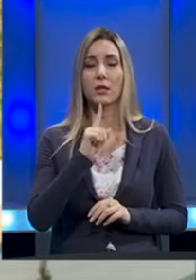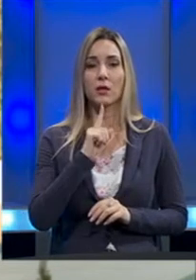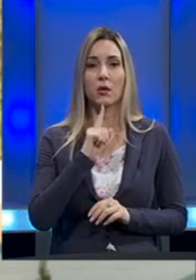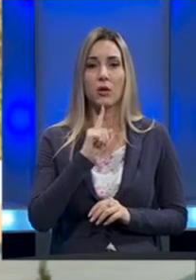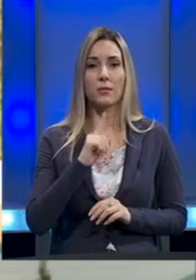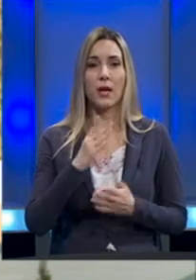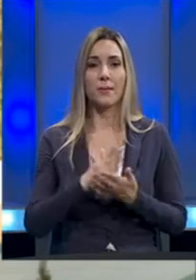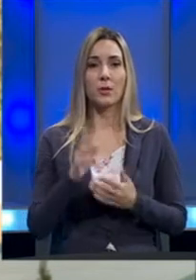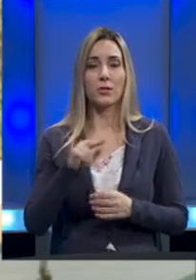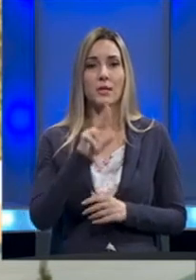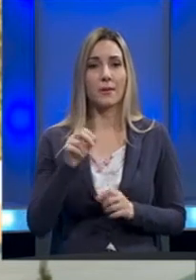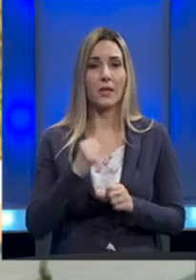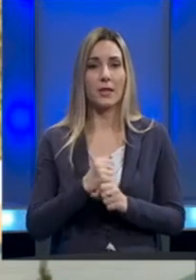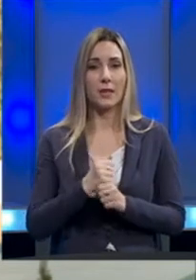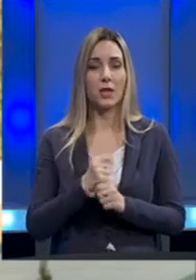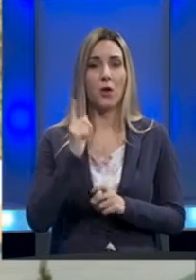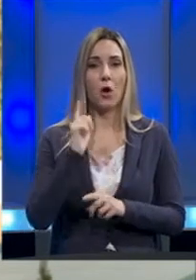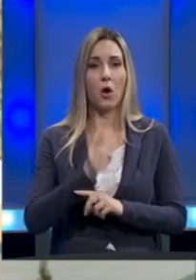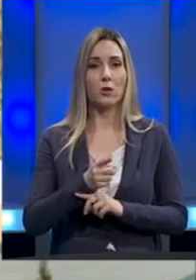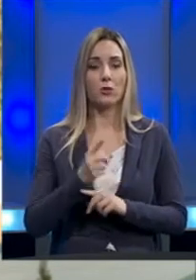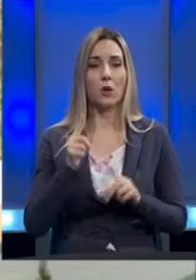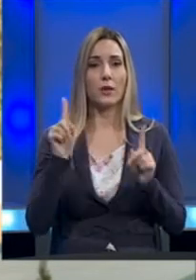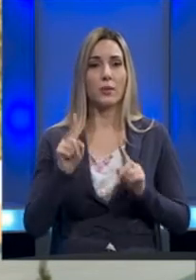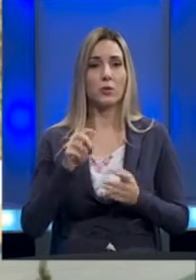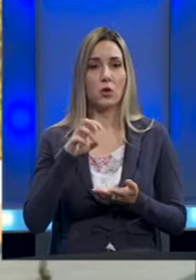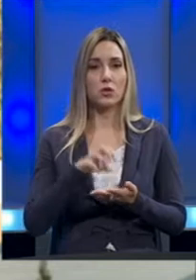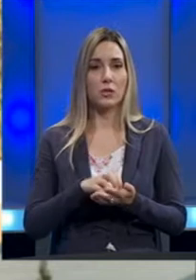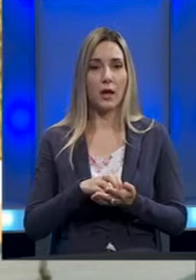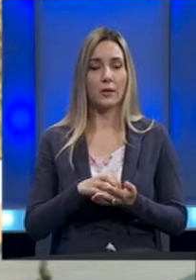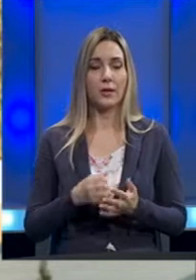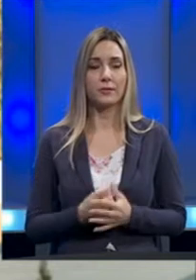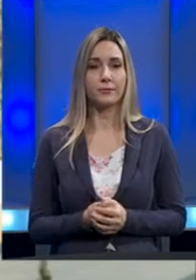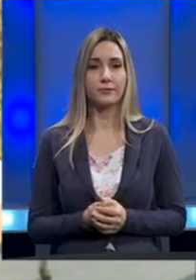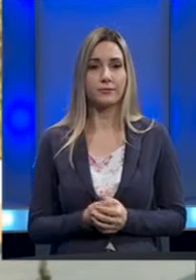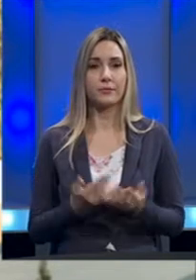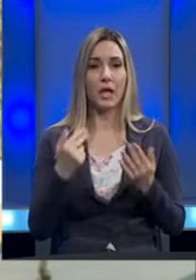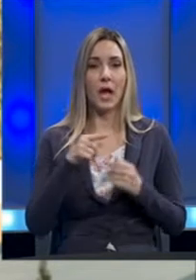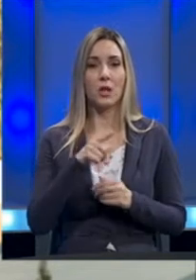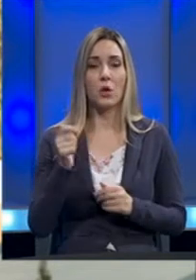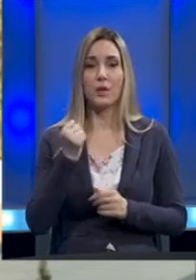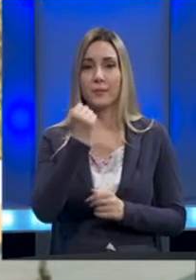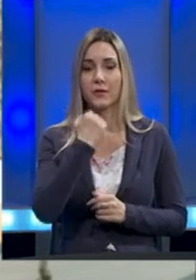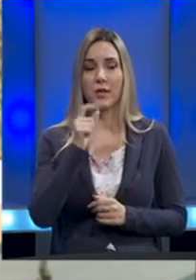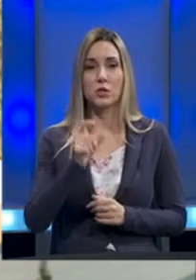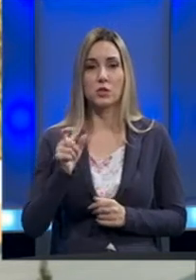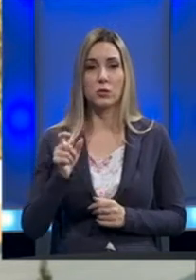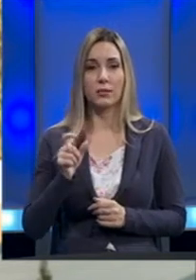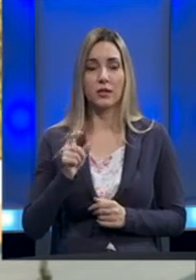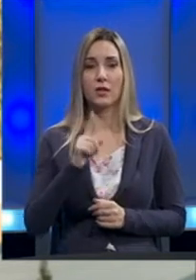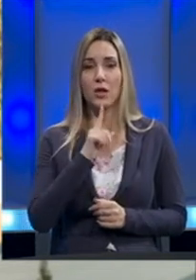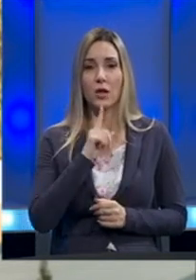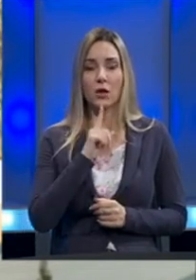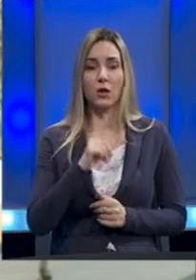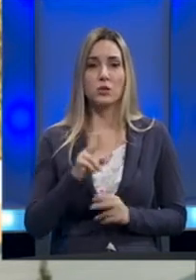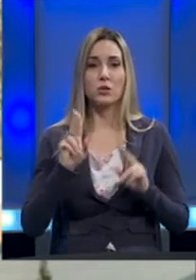kojima je bio zabranjen rad u rukom Republičkog štaba, kao i štabova lokalnih zajednica, ali i oni privrednih subjekti koji